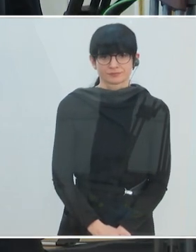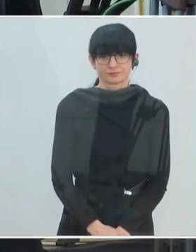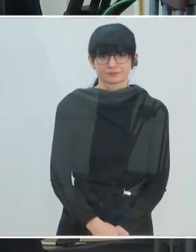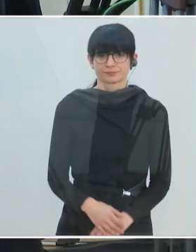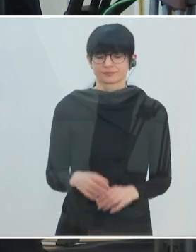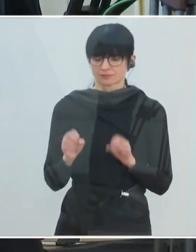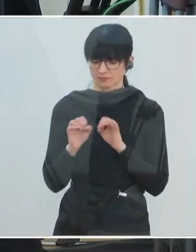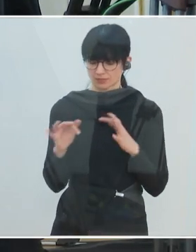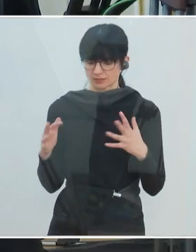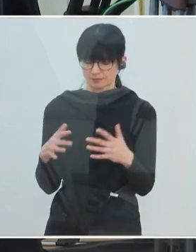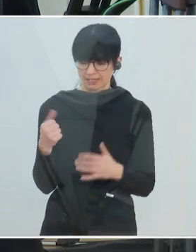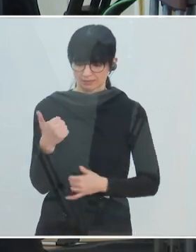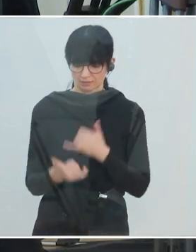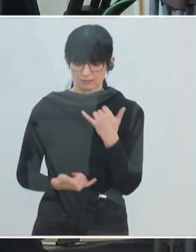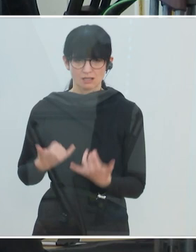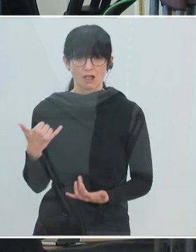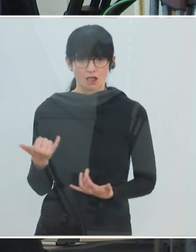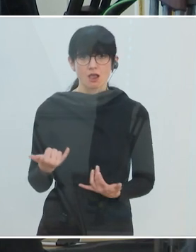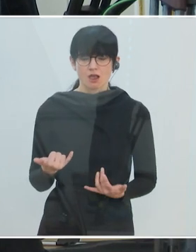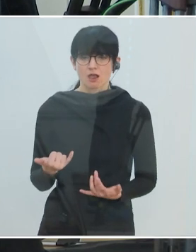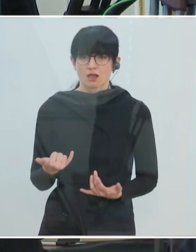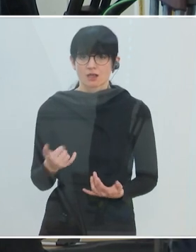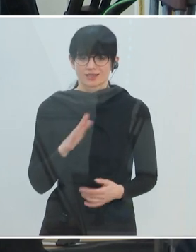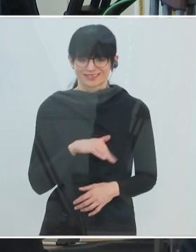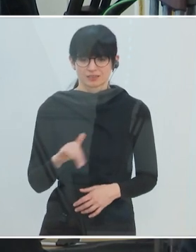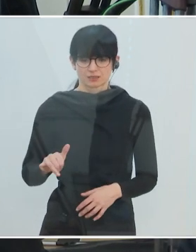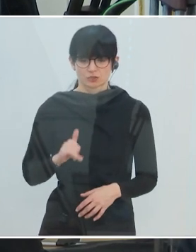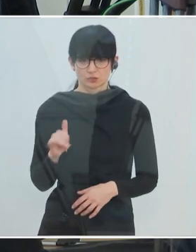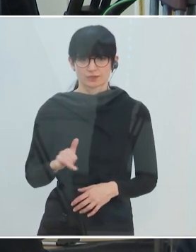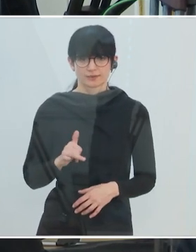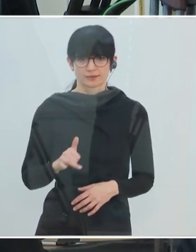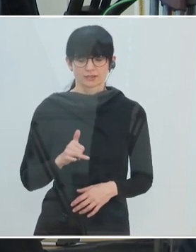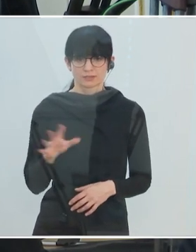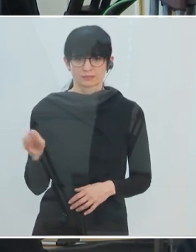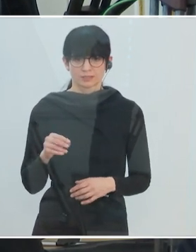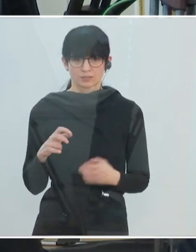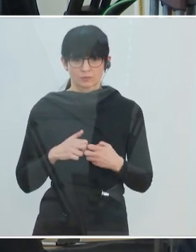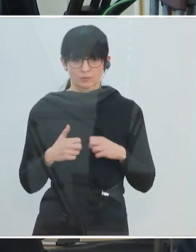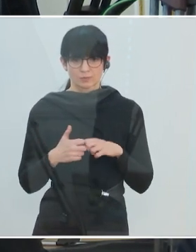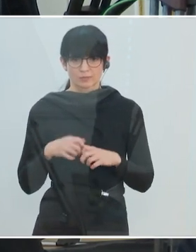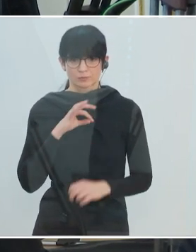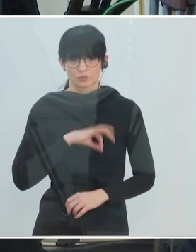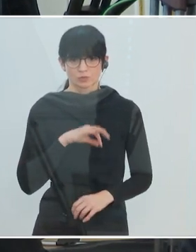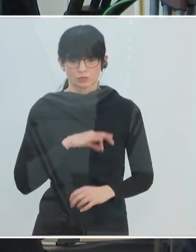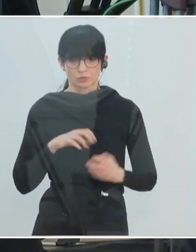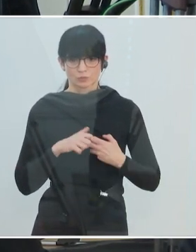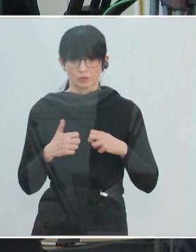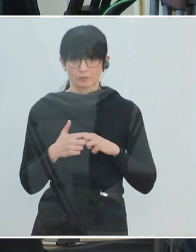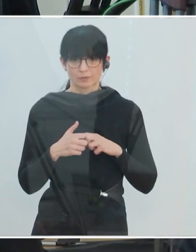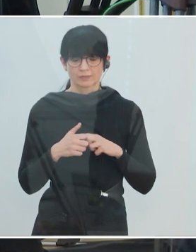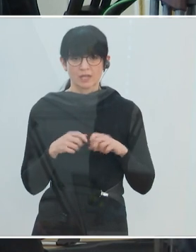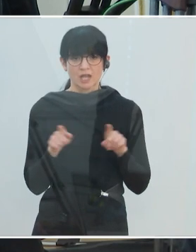diese Pandemie seit einem Jahr. Es gibt viele Kinder und Jugendliche, es wurde schon angesprochen, mit Problemen, psychischen Problemen, die bis zu